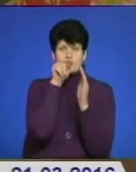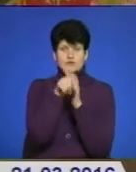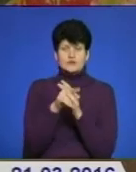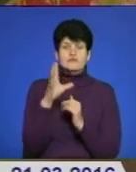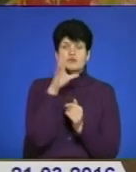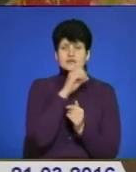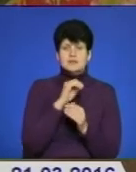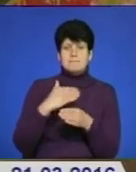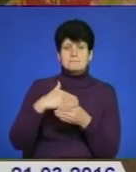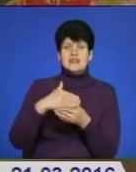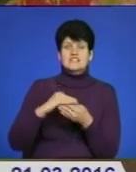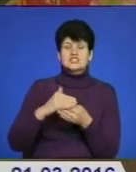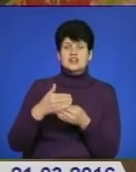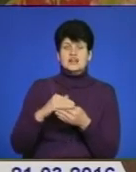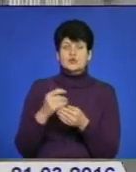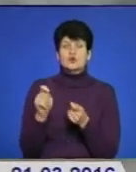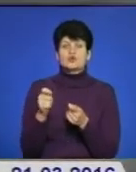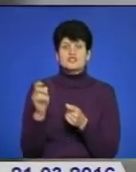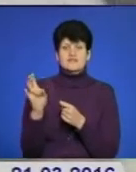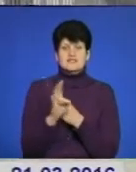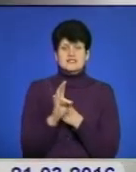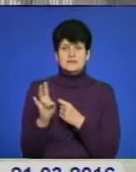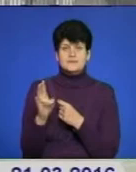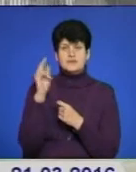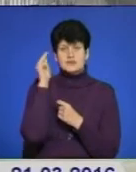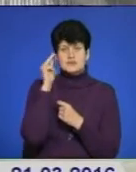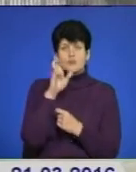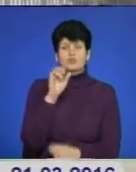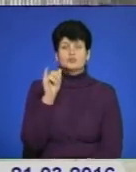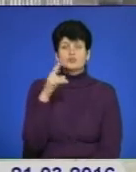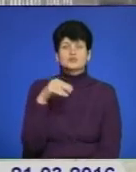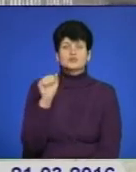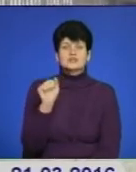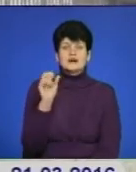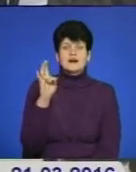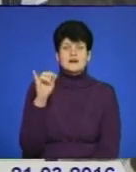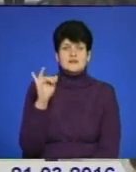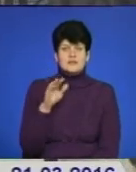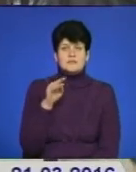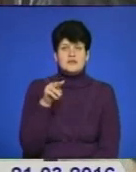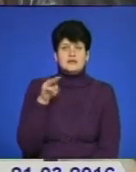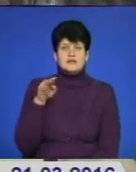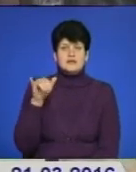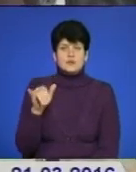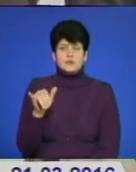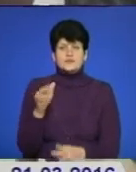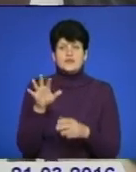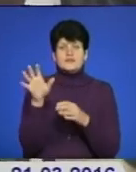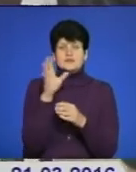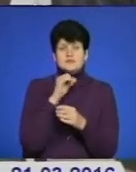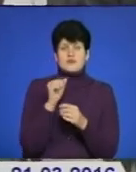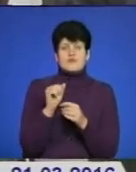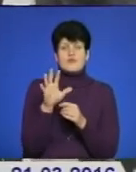крадіжку планшету, а також ключів від церкви. Навчаючись в Уданівському професійно-технічному училищі, юнак поцупив в однокурсників